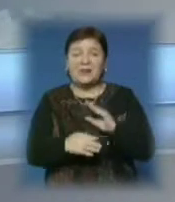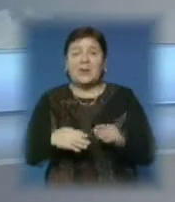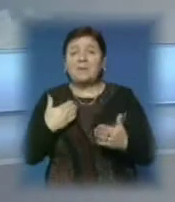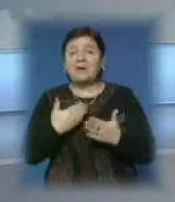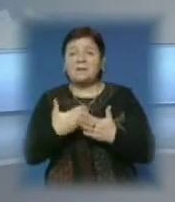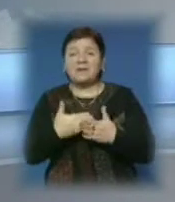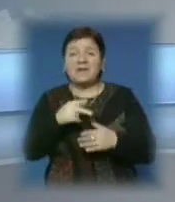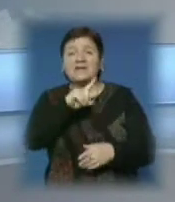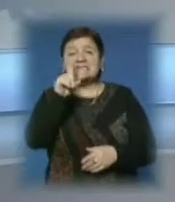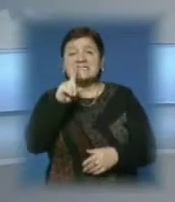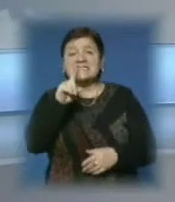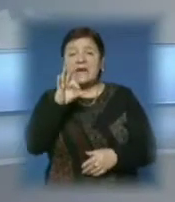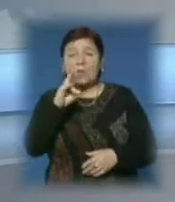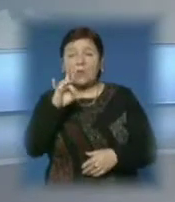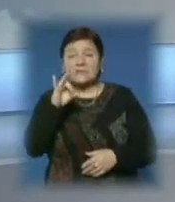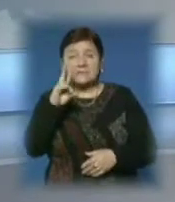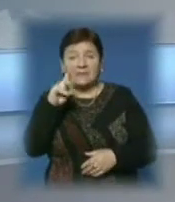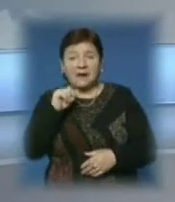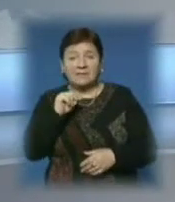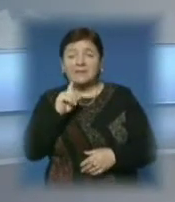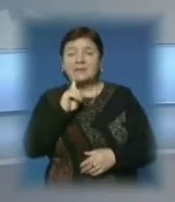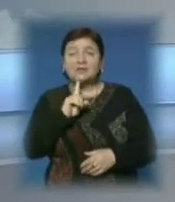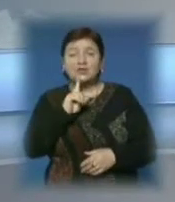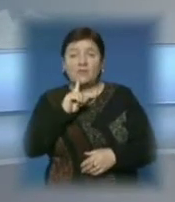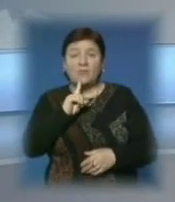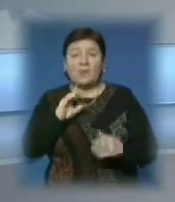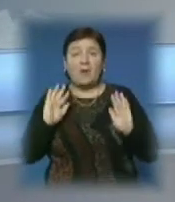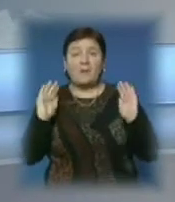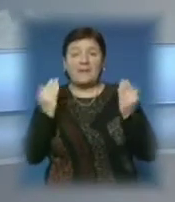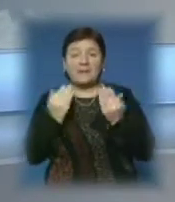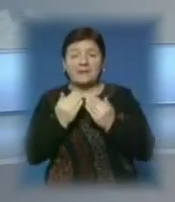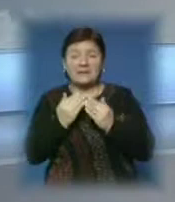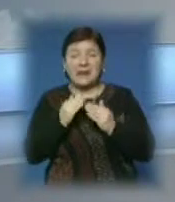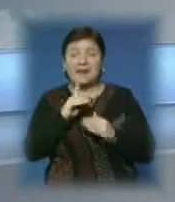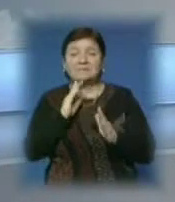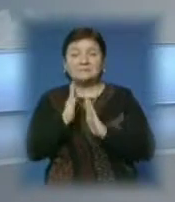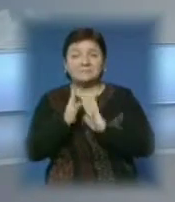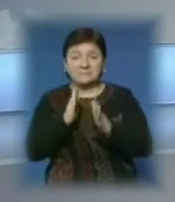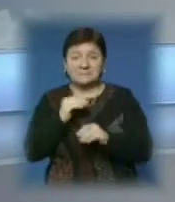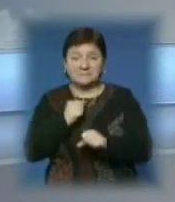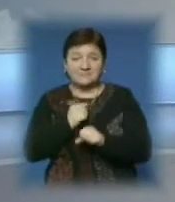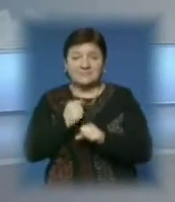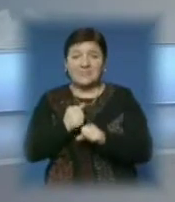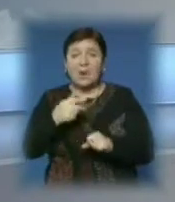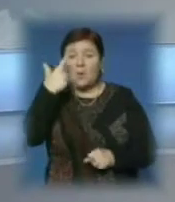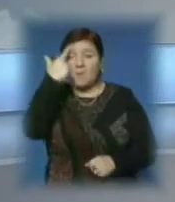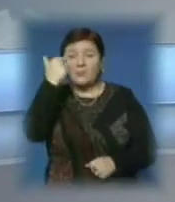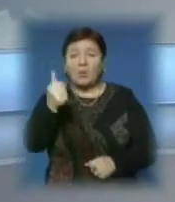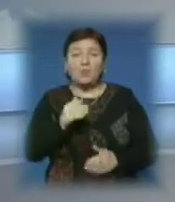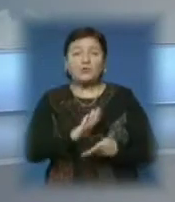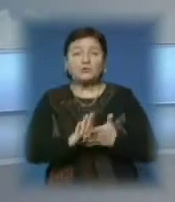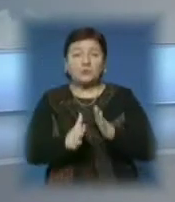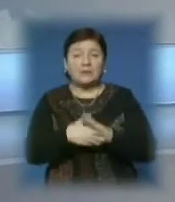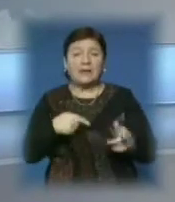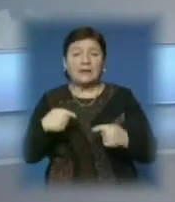приміром, на Загорській, вимагатиме тимчасового перекриття автомобільного руху. Конкретний час проведення робіт служба повідомить, узгодивши з